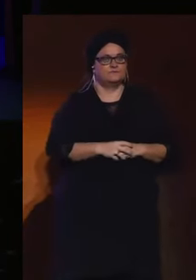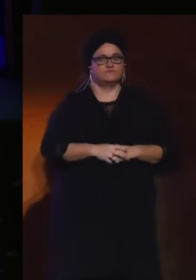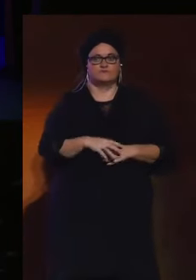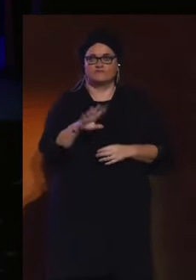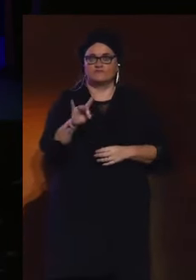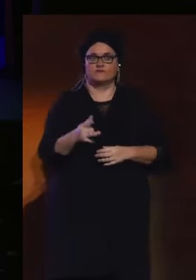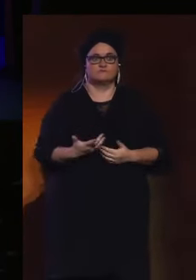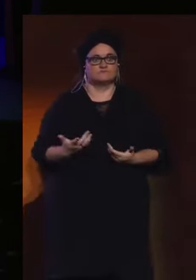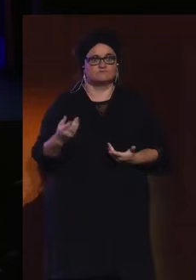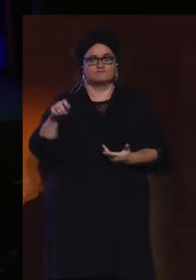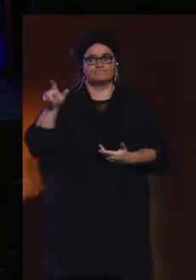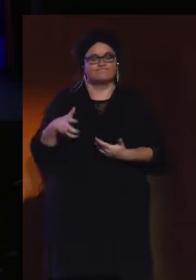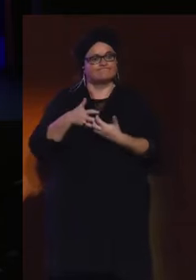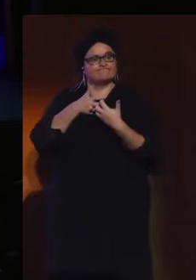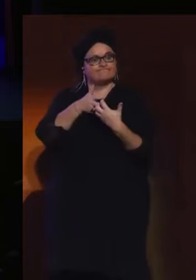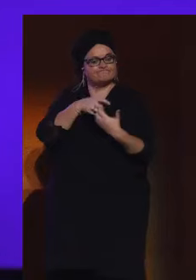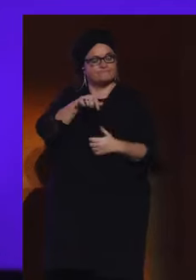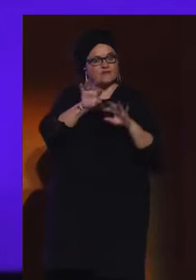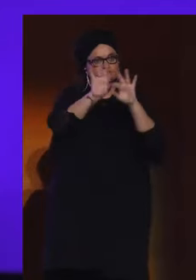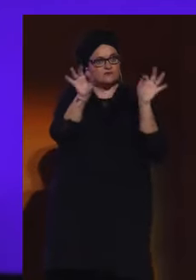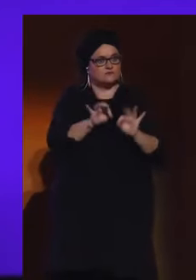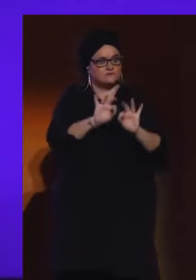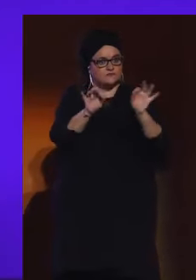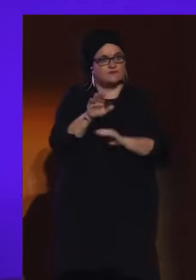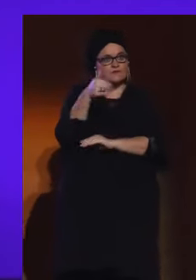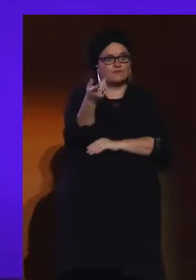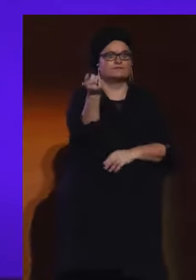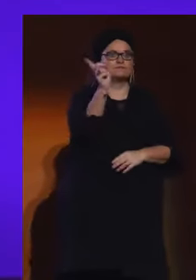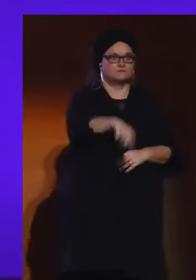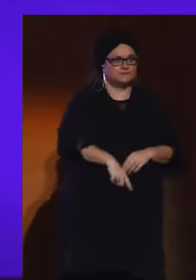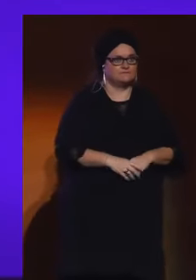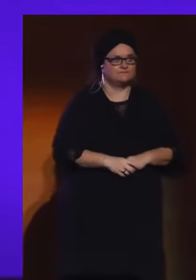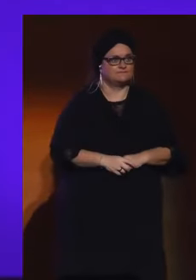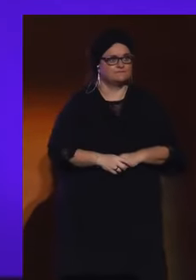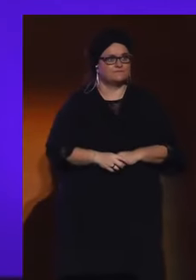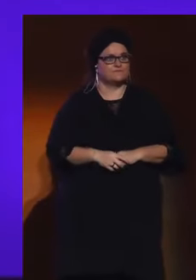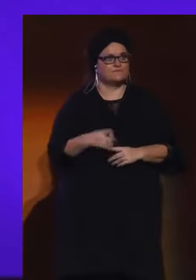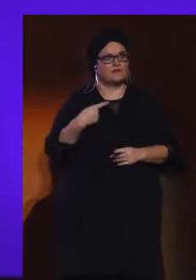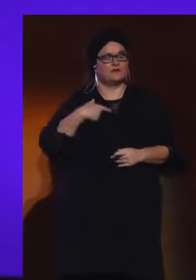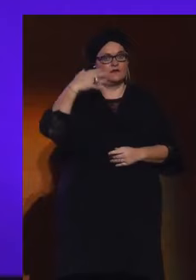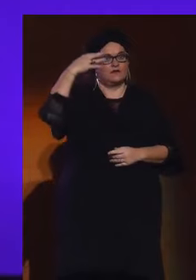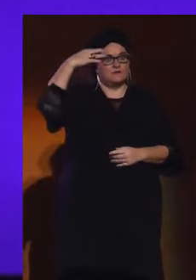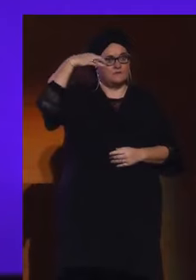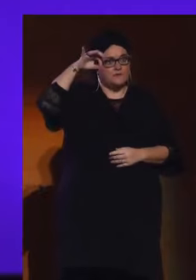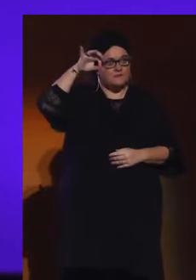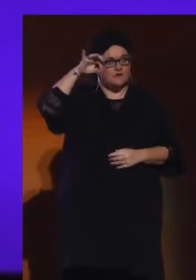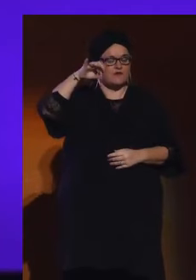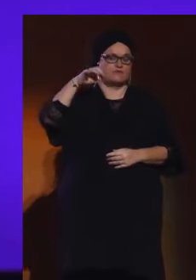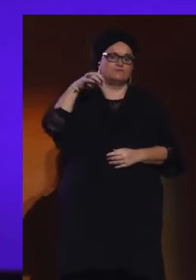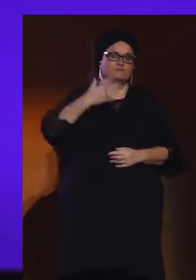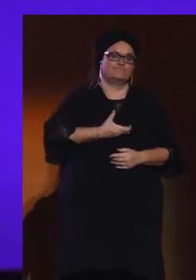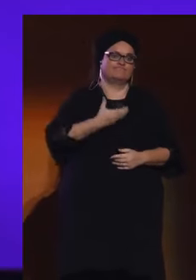Baina borrokatu zuen Euskal Herrian eta Euskal Herritik kanpora. Eta izan zan berneoko alkate ordea,